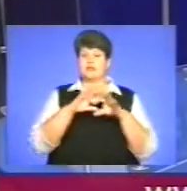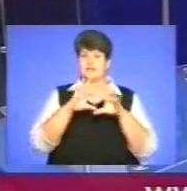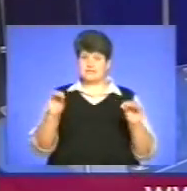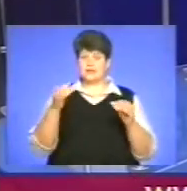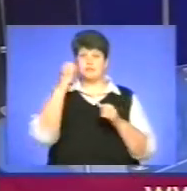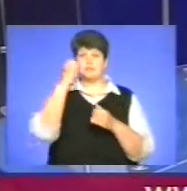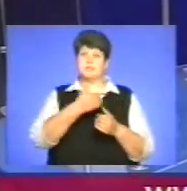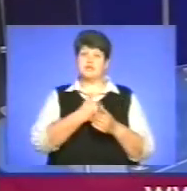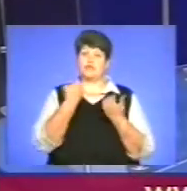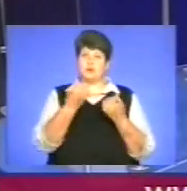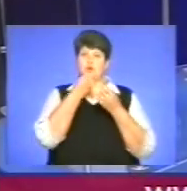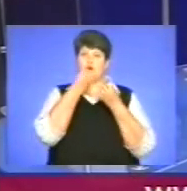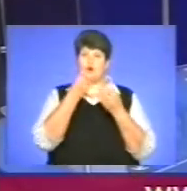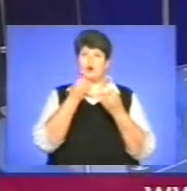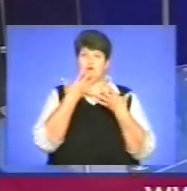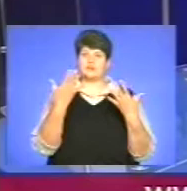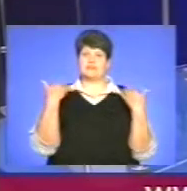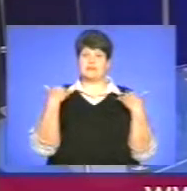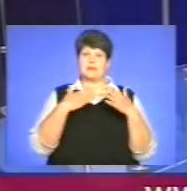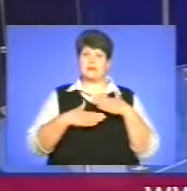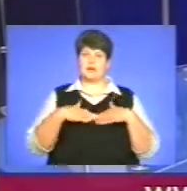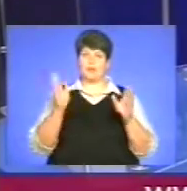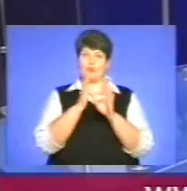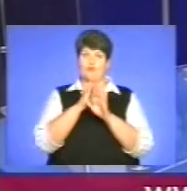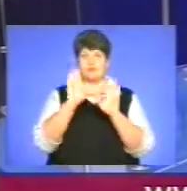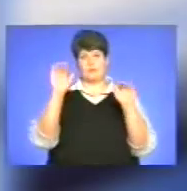Я бажаю вам хороших вихідних і приємної погоди. Бувайте!